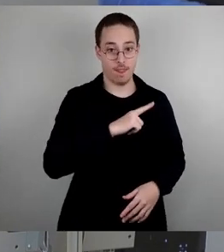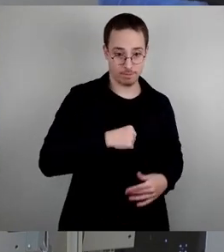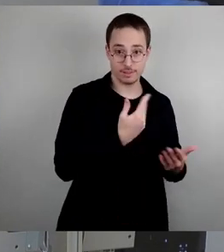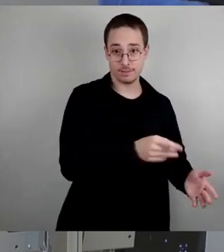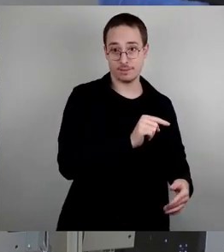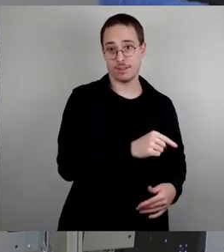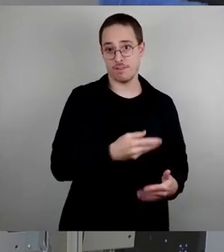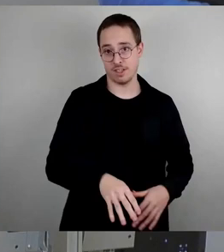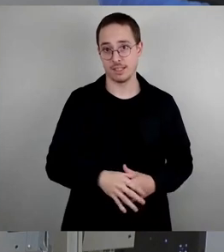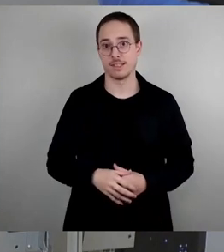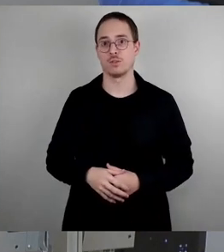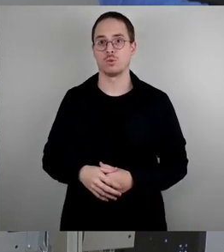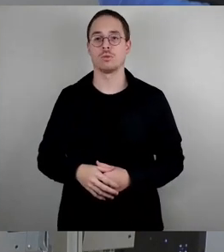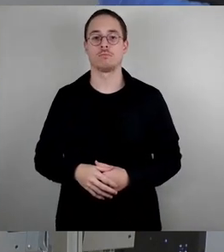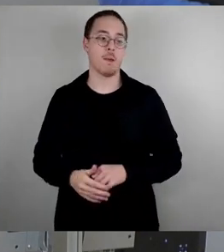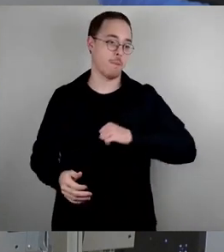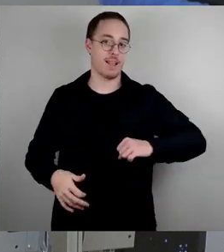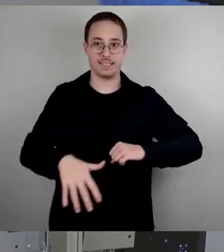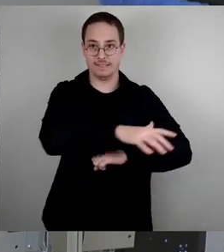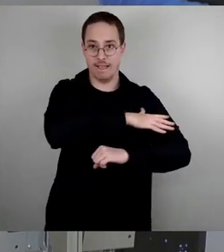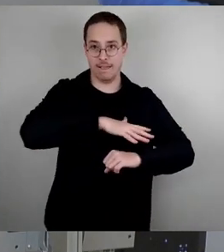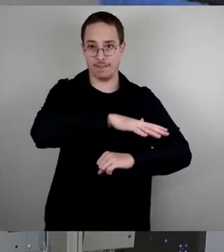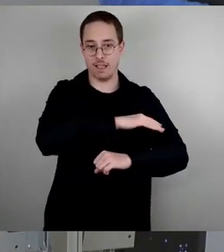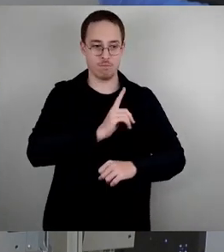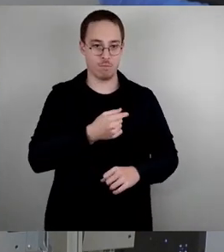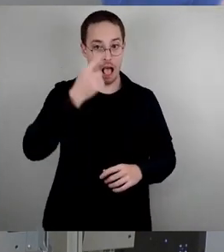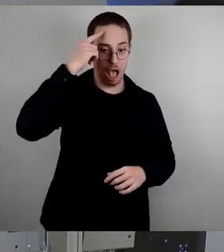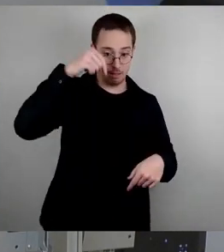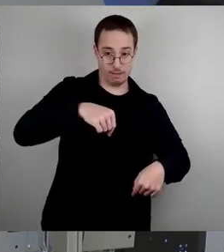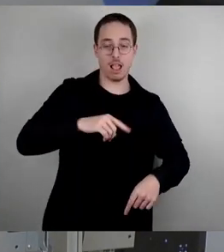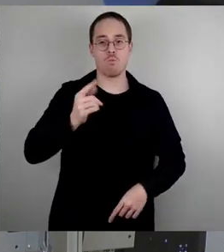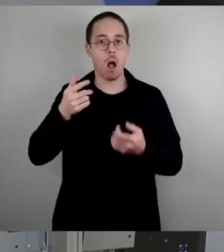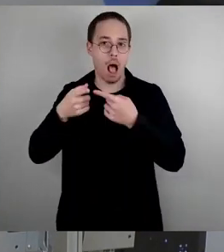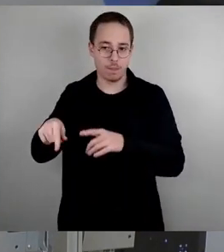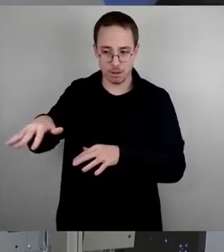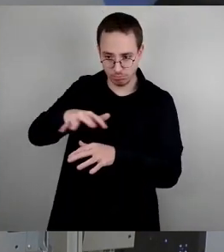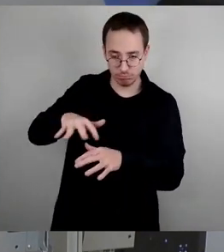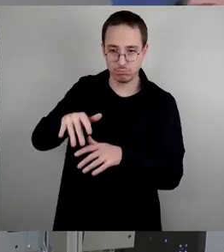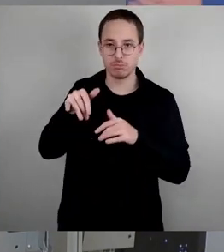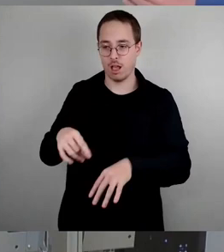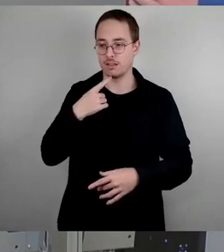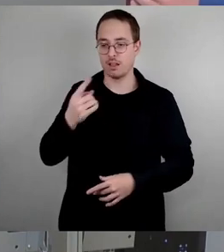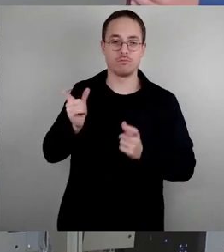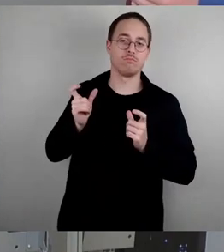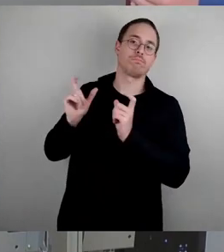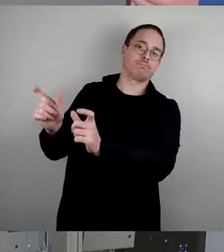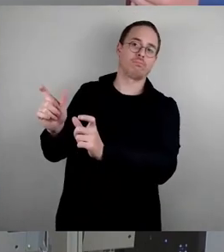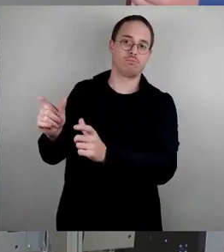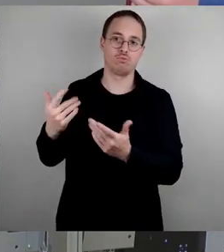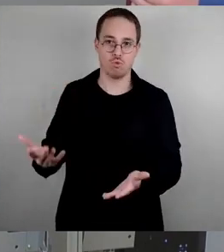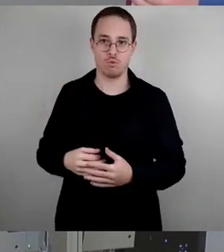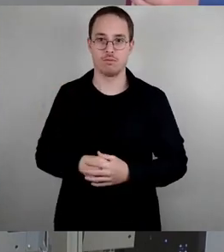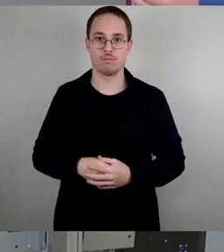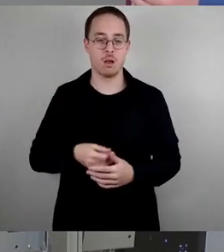linken Seite des Rates und leider auch andere fehlten zu diesem Schritt. Es müssen eben drei- und vier-Sterne